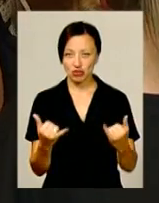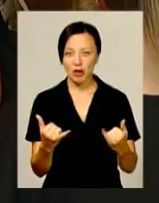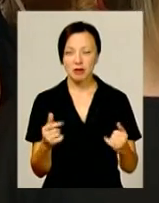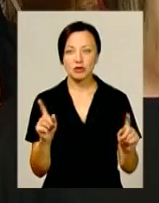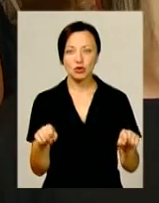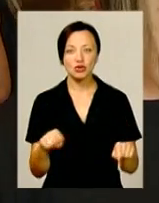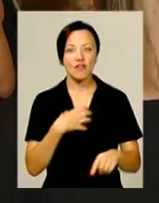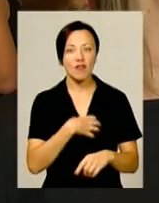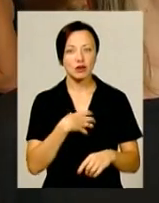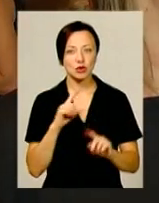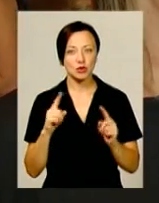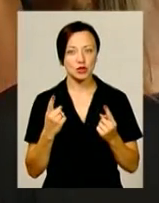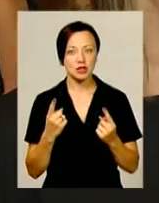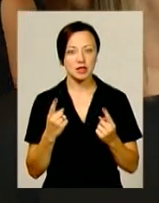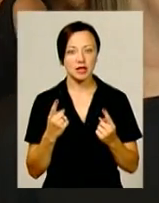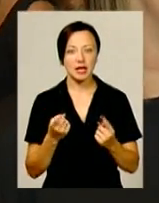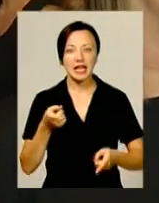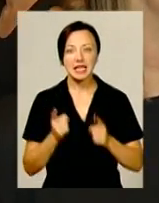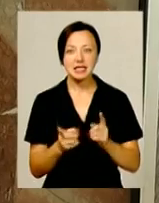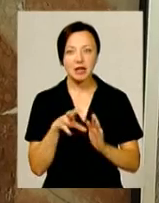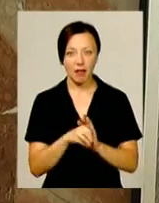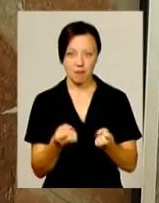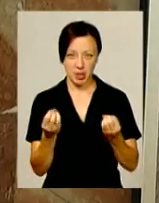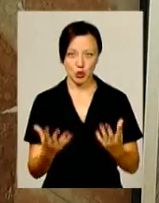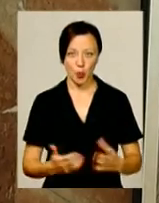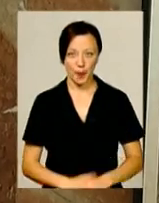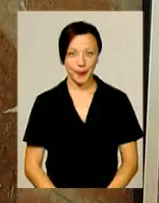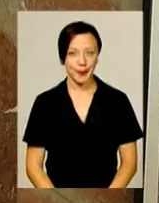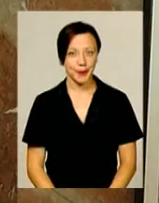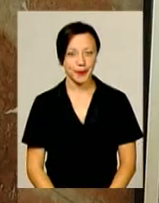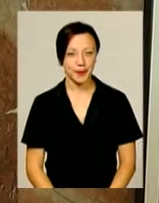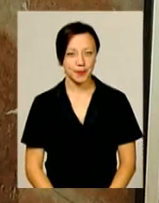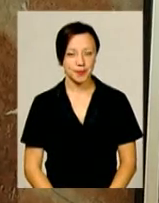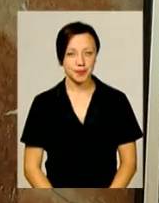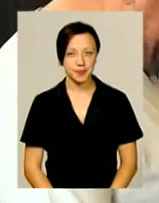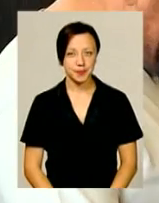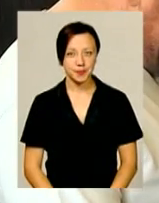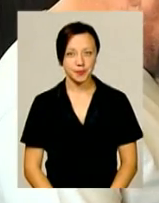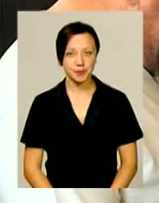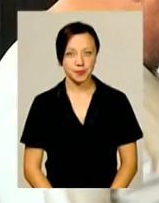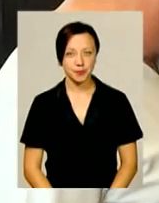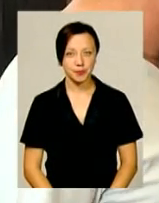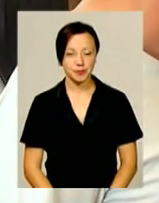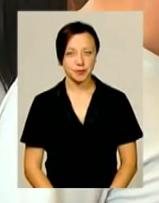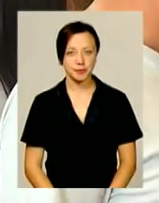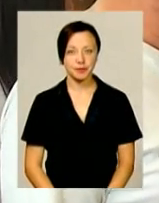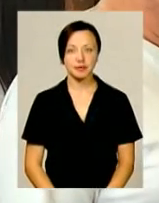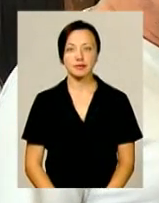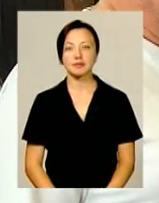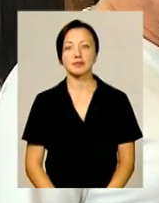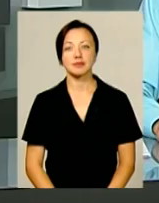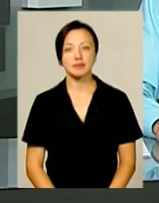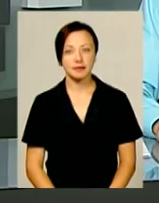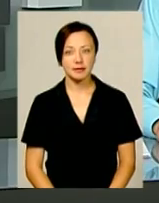дуже важливо, тому що істина в простому. Олександр Матросов, Володимир Паламар для інформаційного випуску.